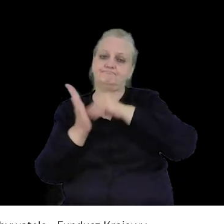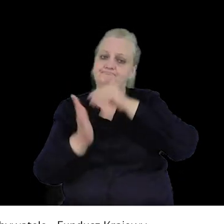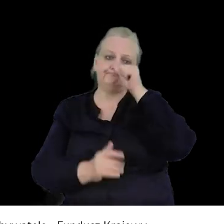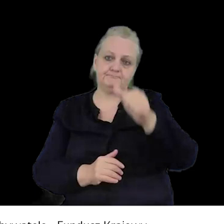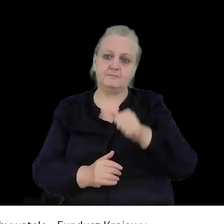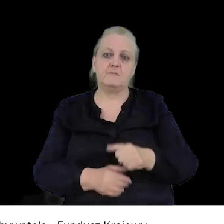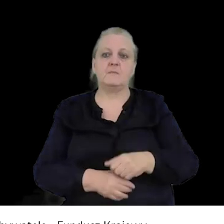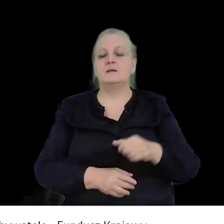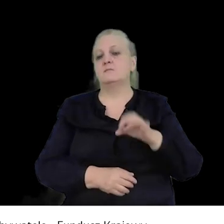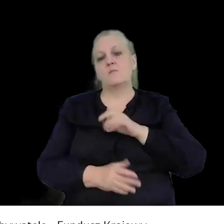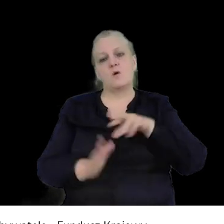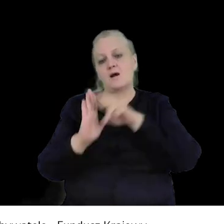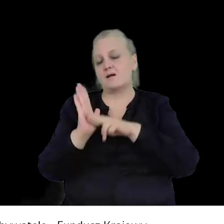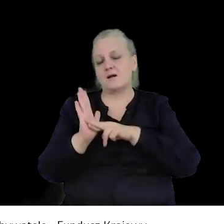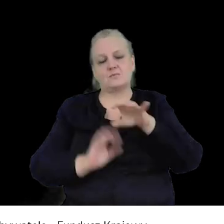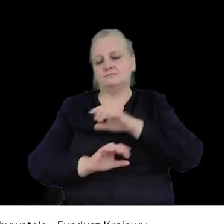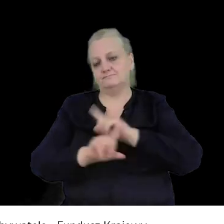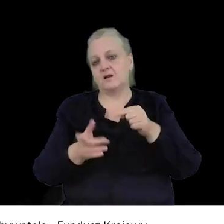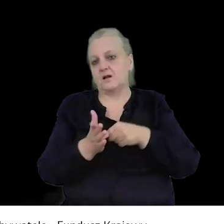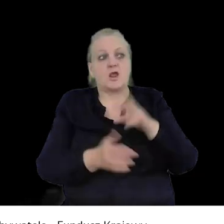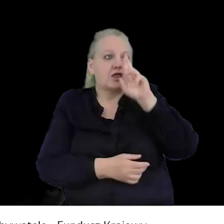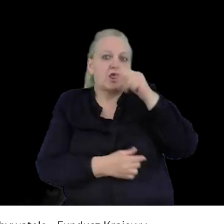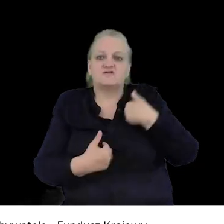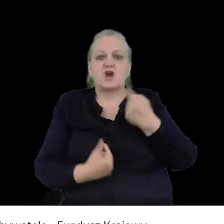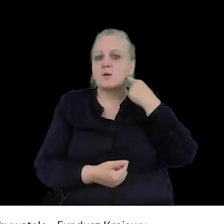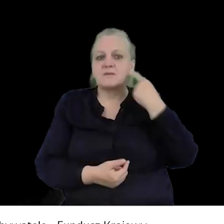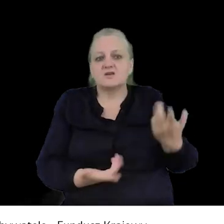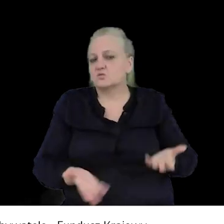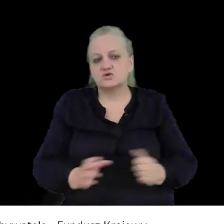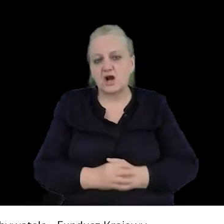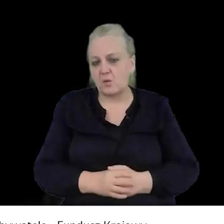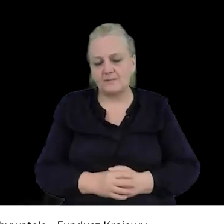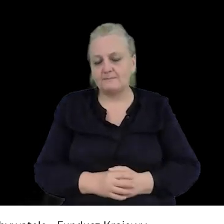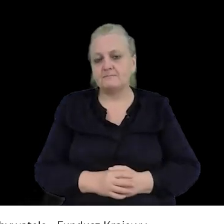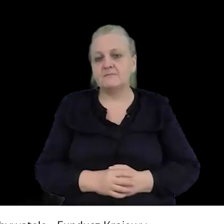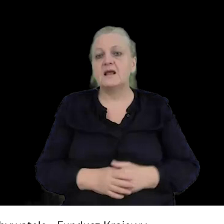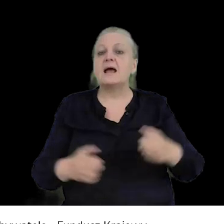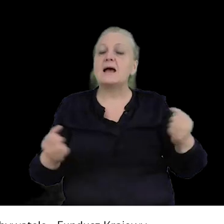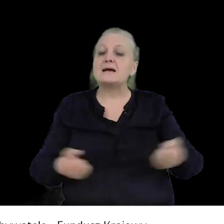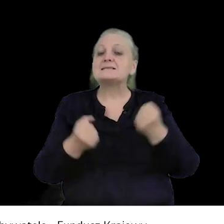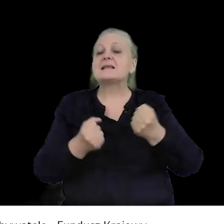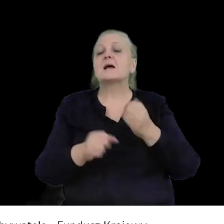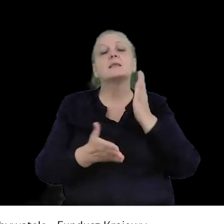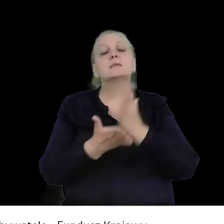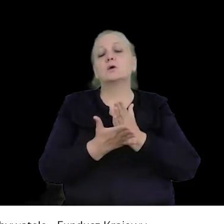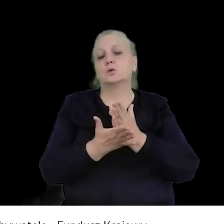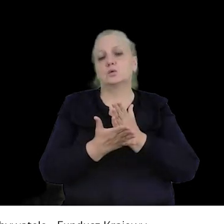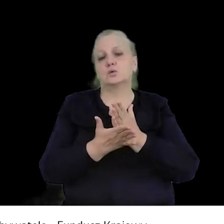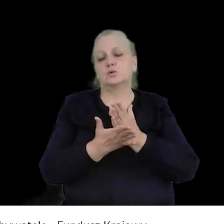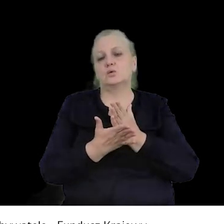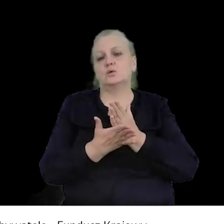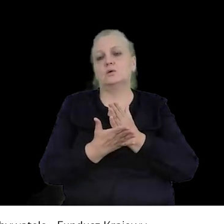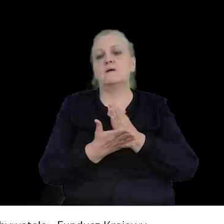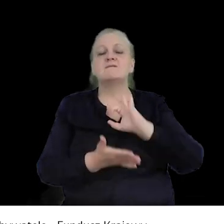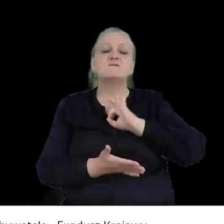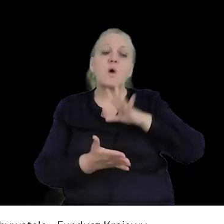nie w moim raporcie z samej obserwacji, bo ja tego nie widziałam, nie słyszałam, a staramy się upolegać na tym, czego